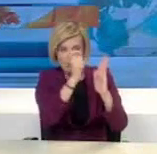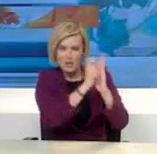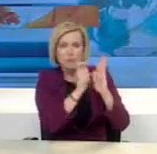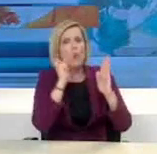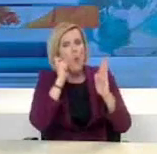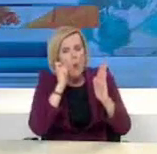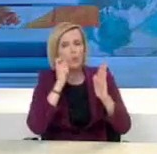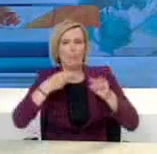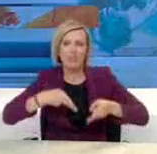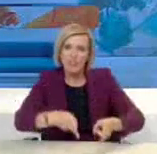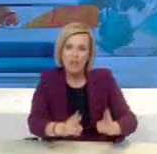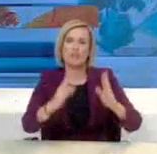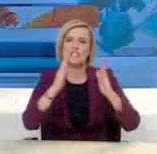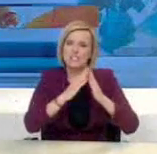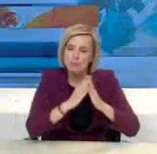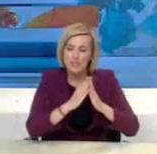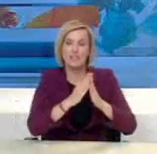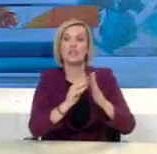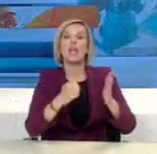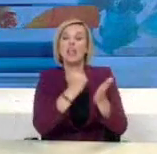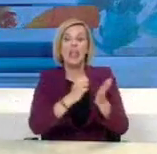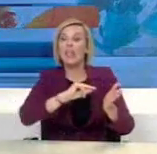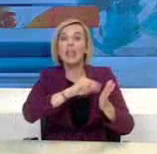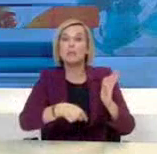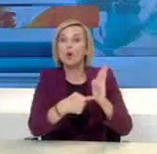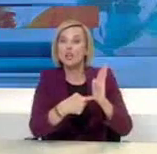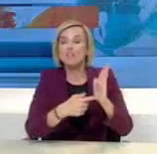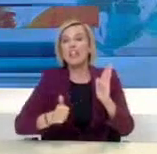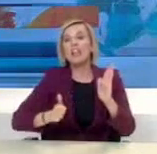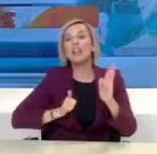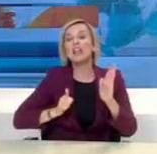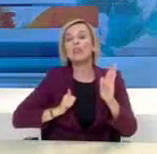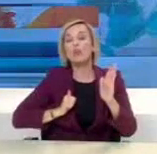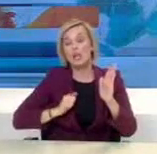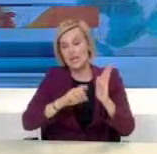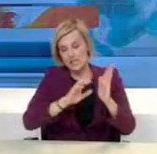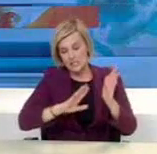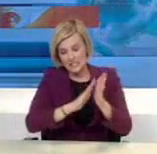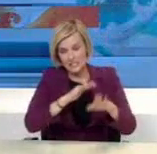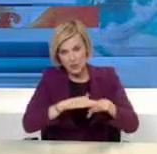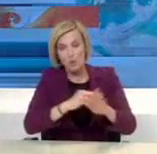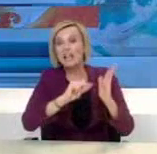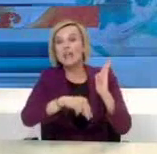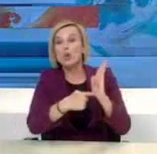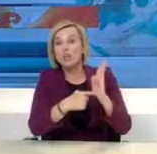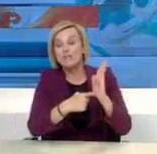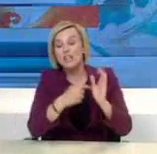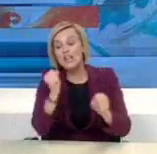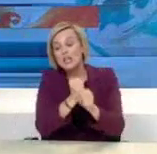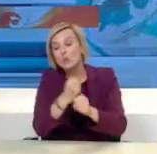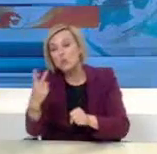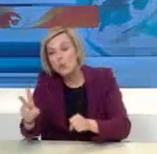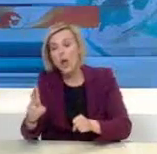τον εργοδότη ή τον νόμιμο εκπρόσωπό του σε περίπτωση νομικού προσώπου ή σε περίπτωση ελεύθερη επαγγελματία ή